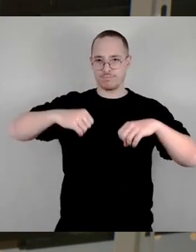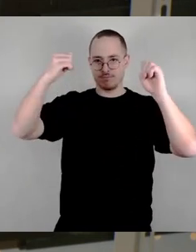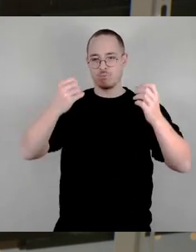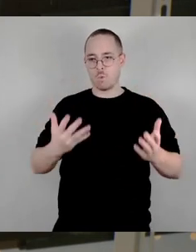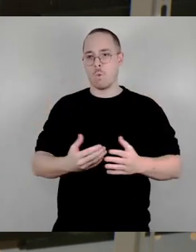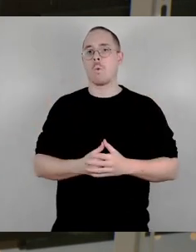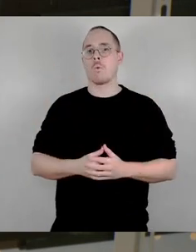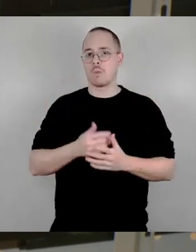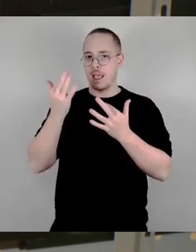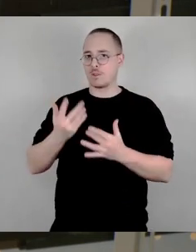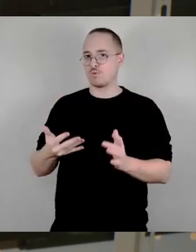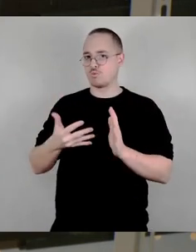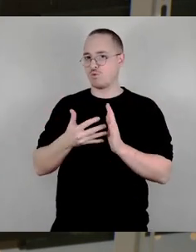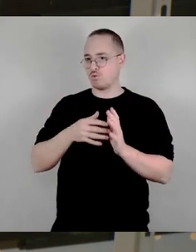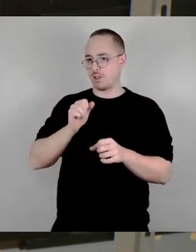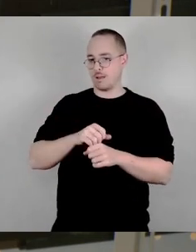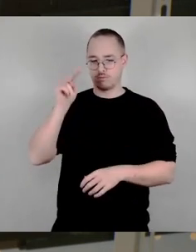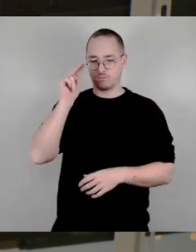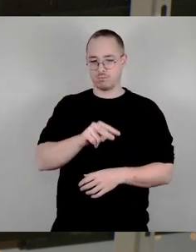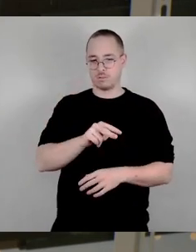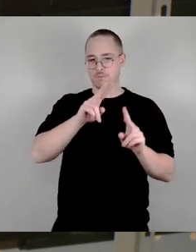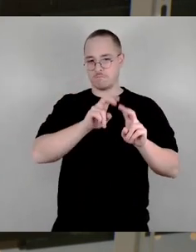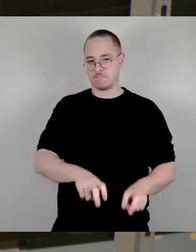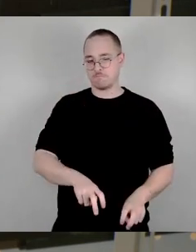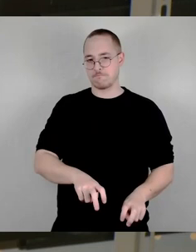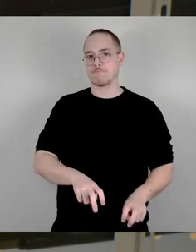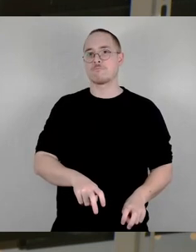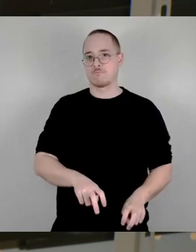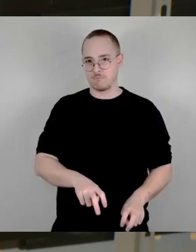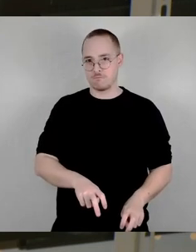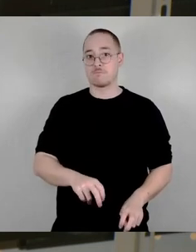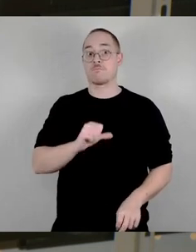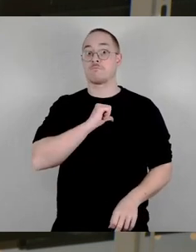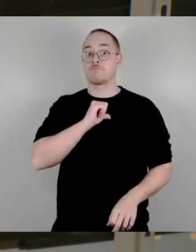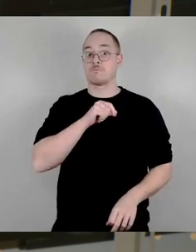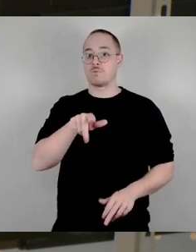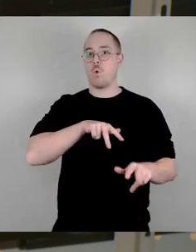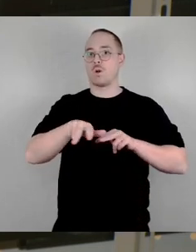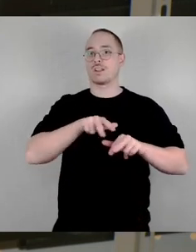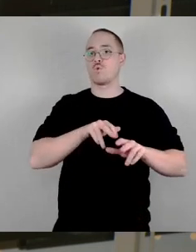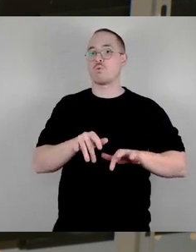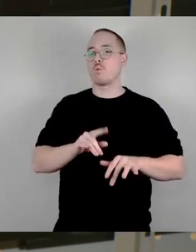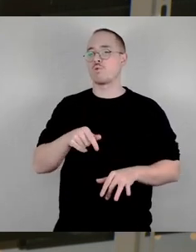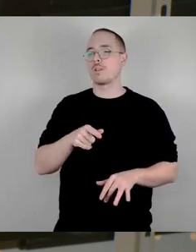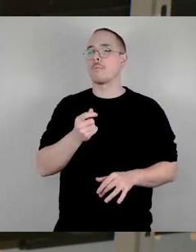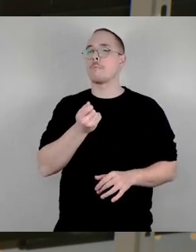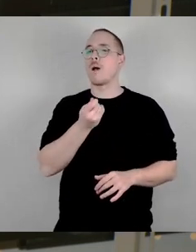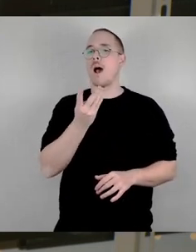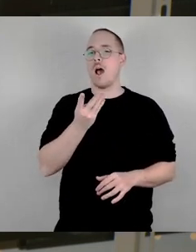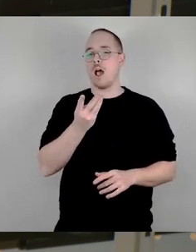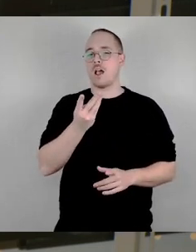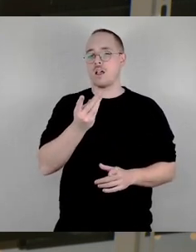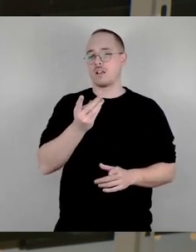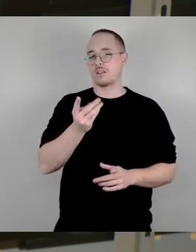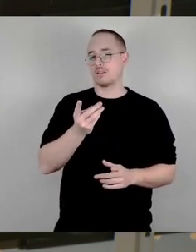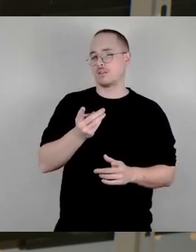im Organisationsbüro ein paar Dinge zu hinterfragen gewesen. Und es war damals